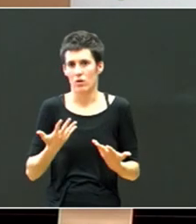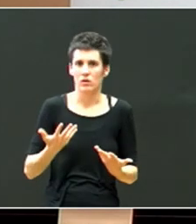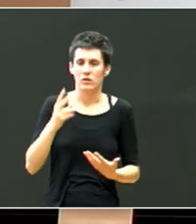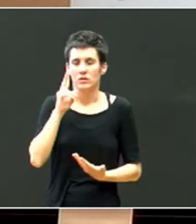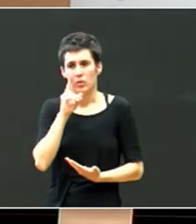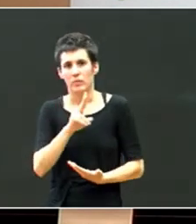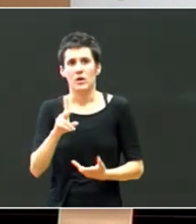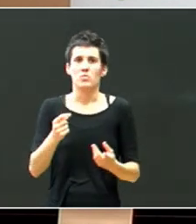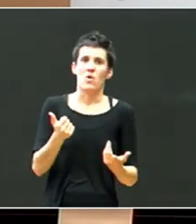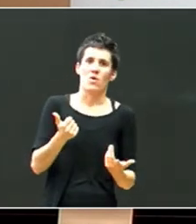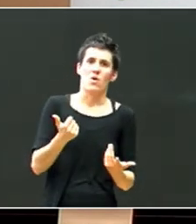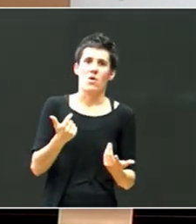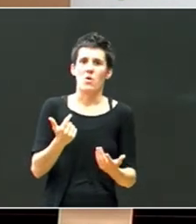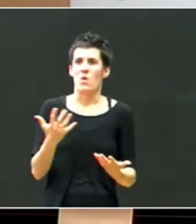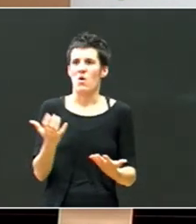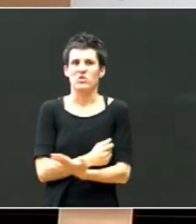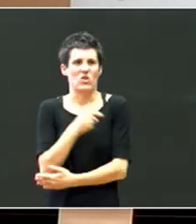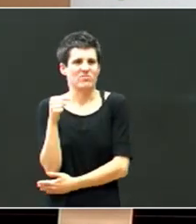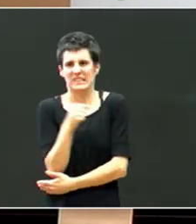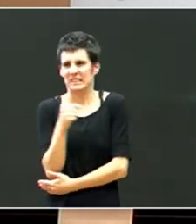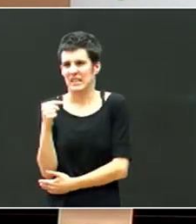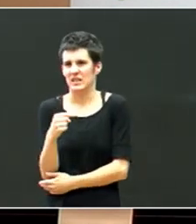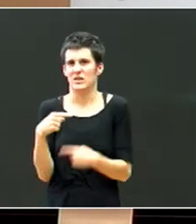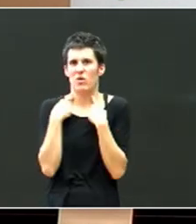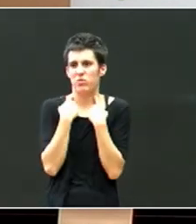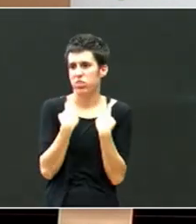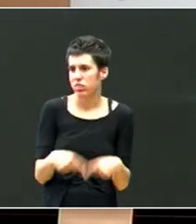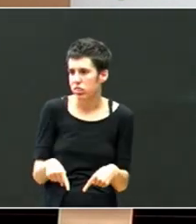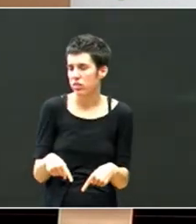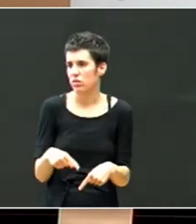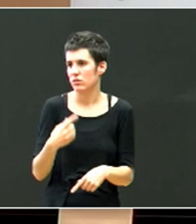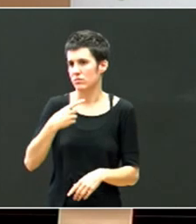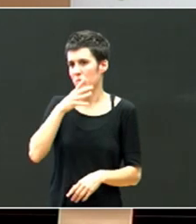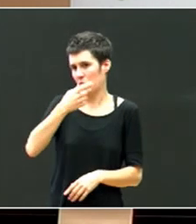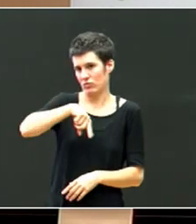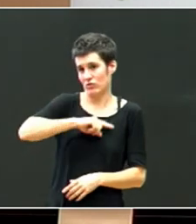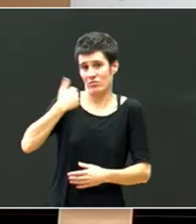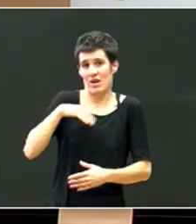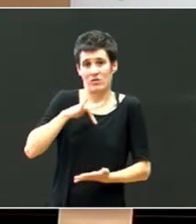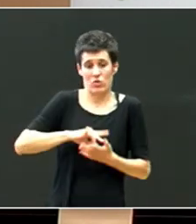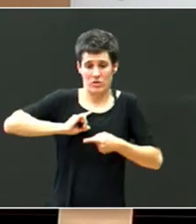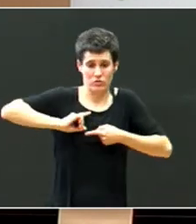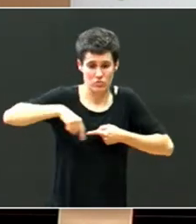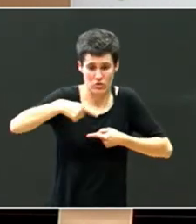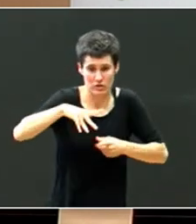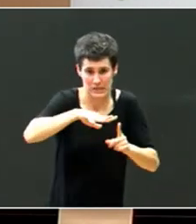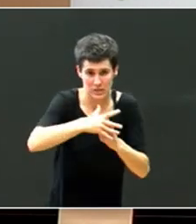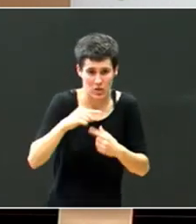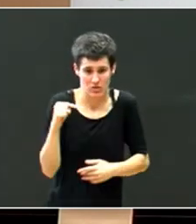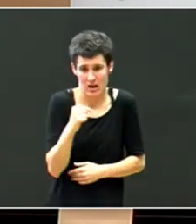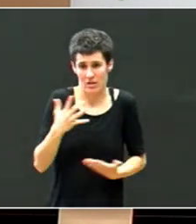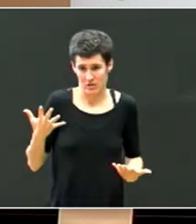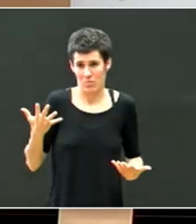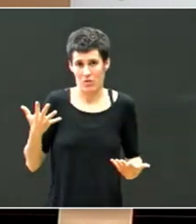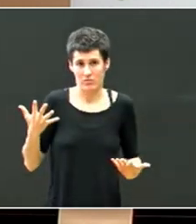tremendismo edo orlako gauza orlako enfokeak, ze tremendismo nahiko bizitzen dugu, egunero, eta panorama oso